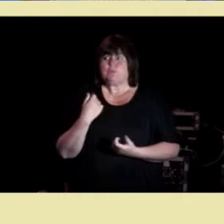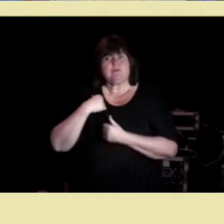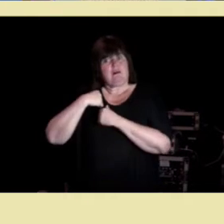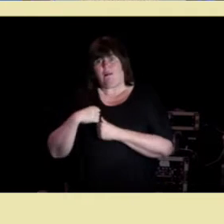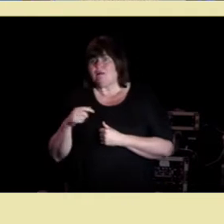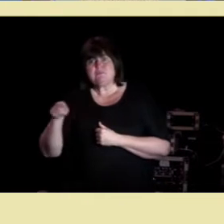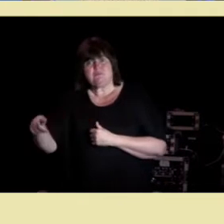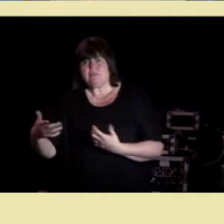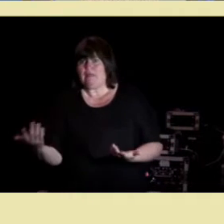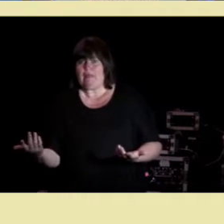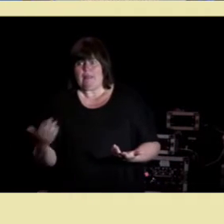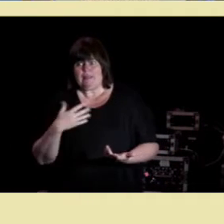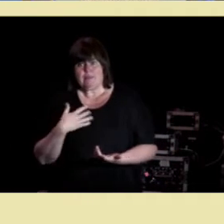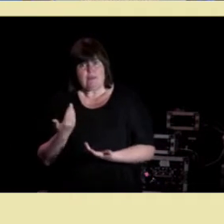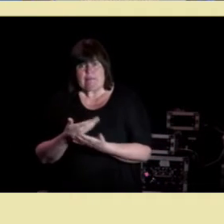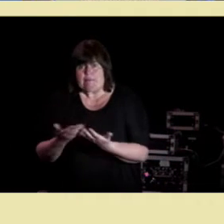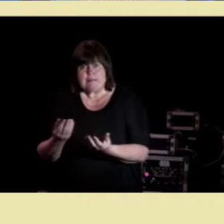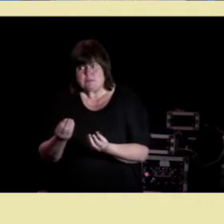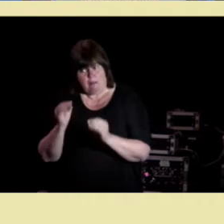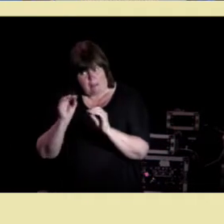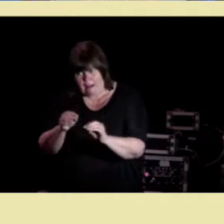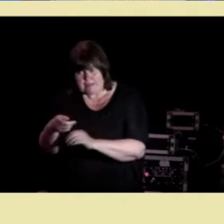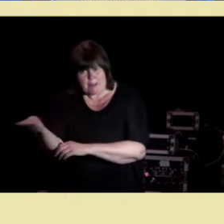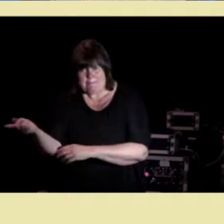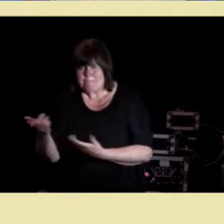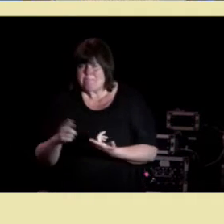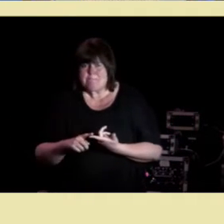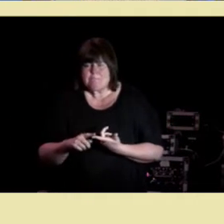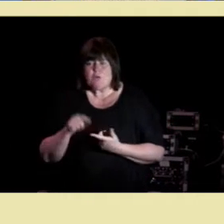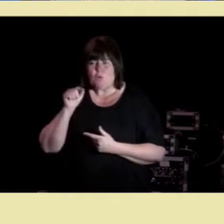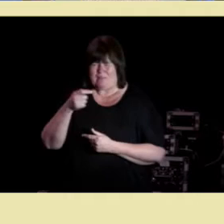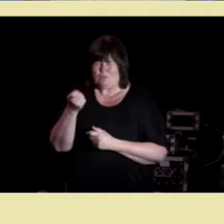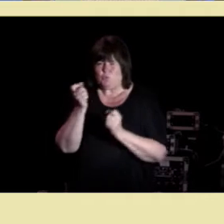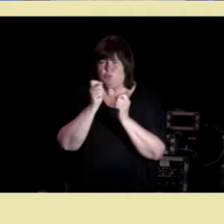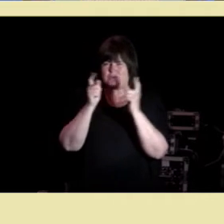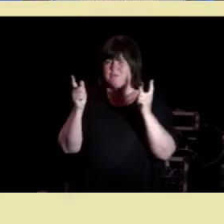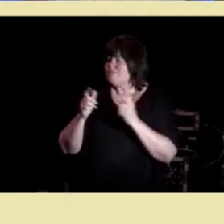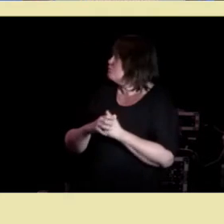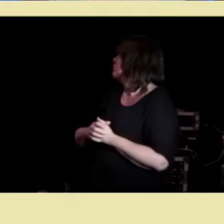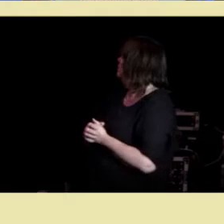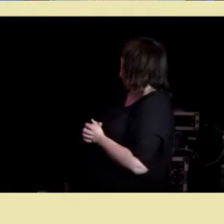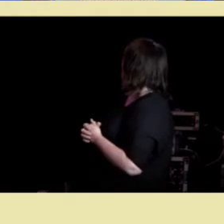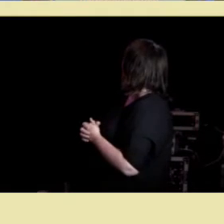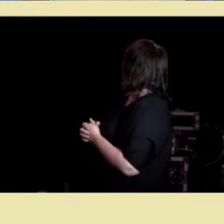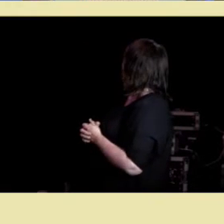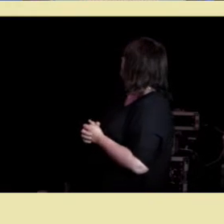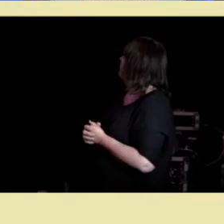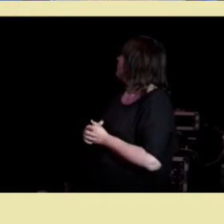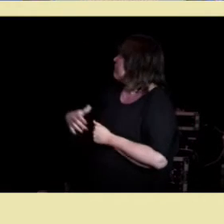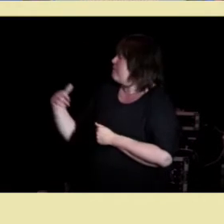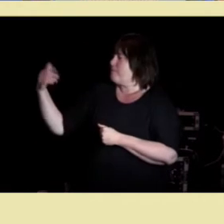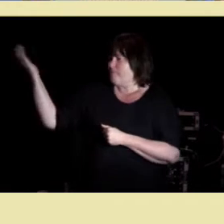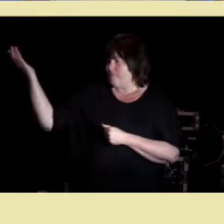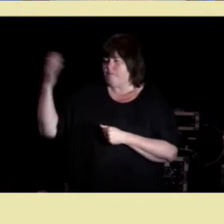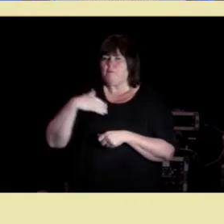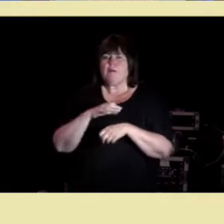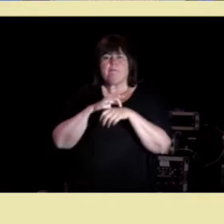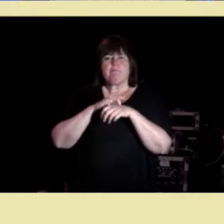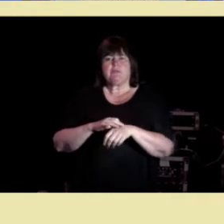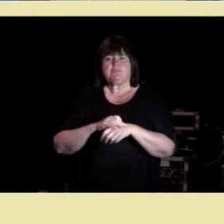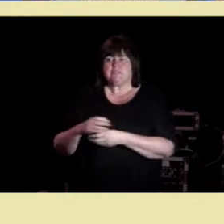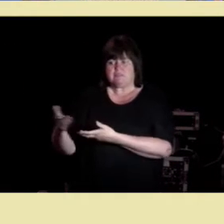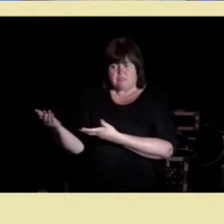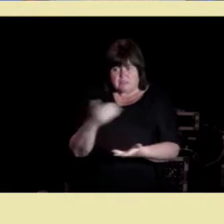for det er ingen som har lært dem det. Så her er noen observasjoner. Pasienten inviteres til å beslutte